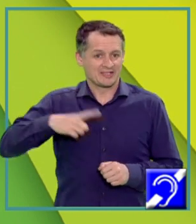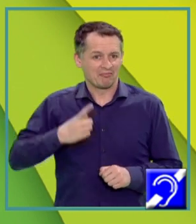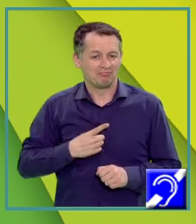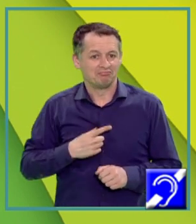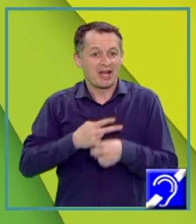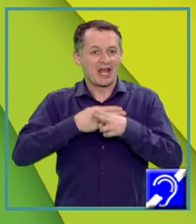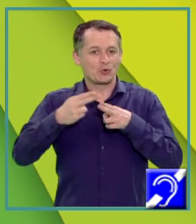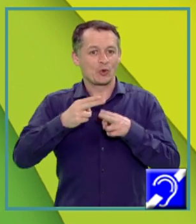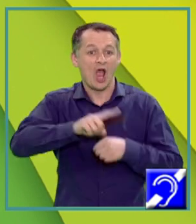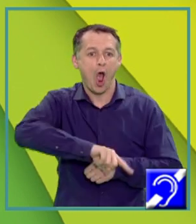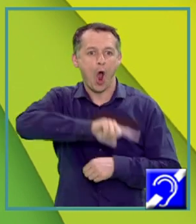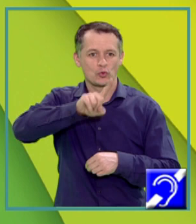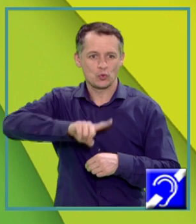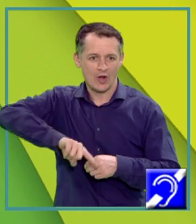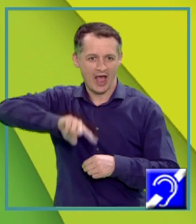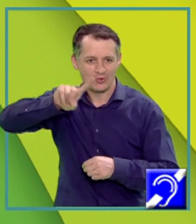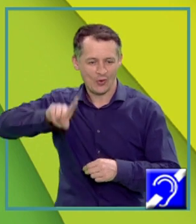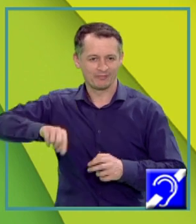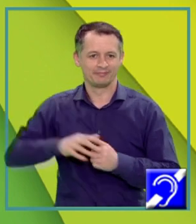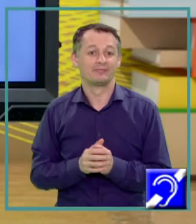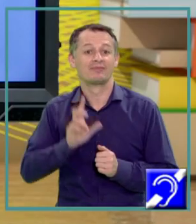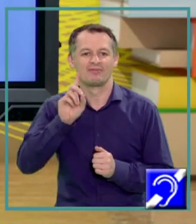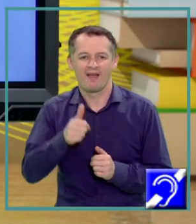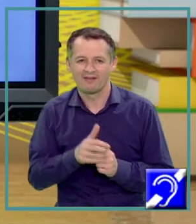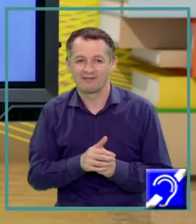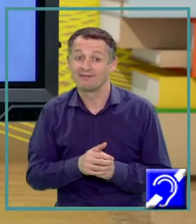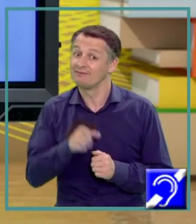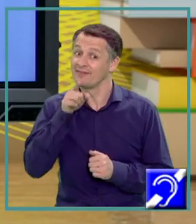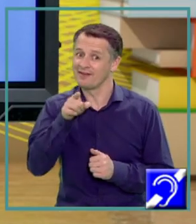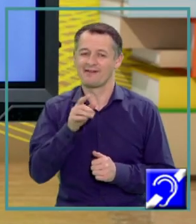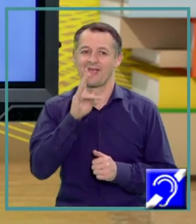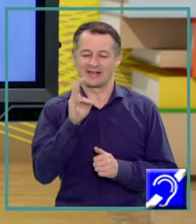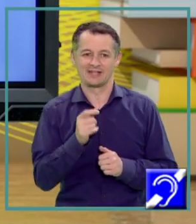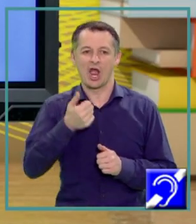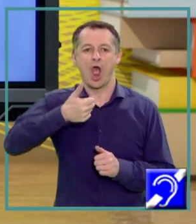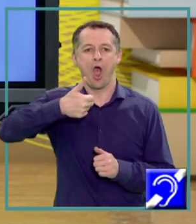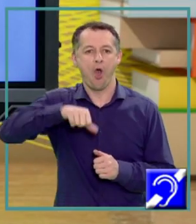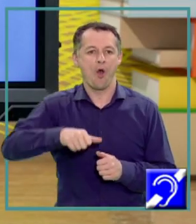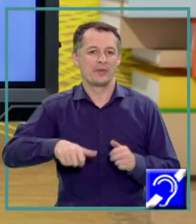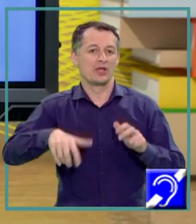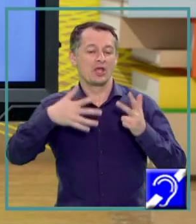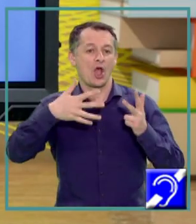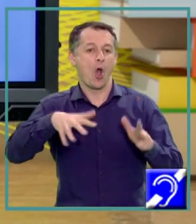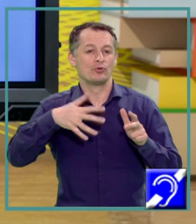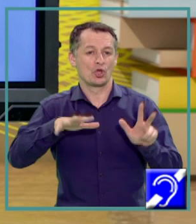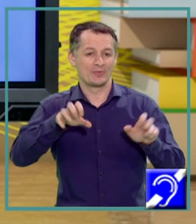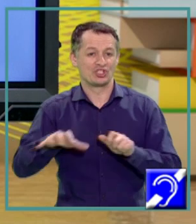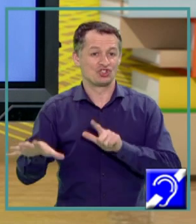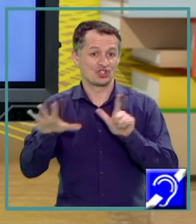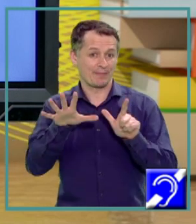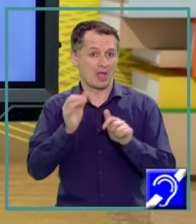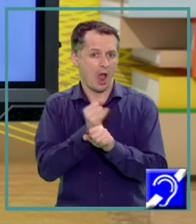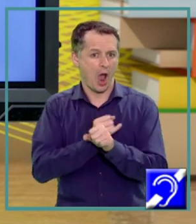natură ondulatorie. Dar, tot Hertz, în 1887, a